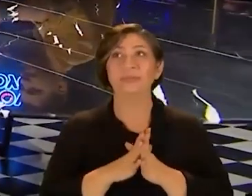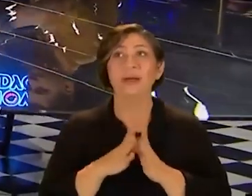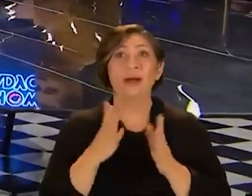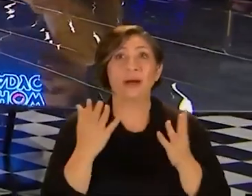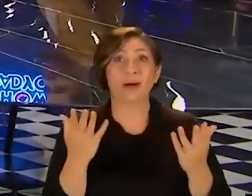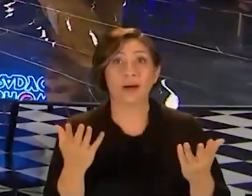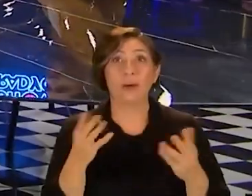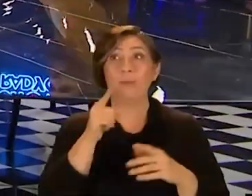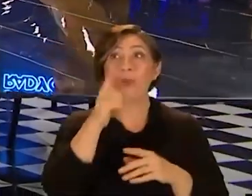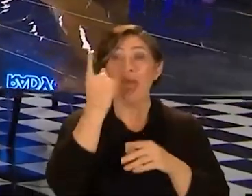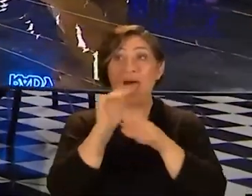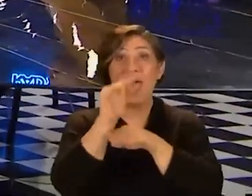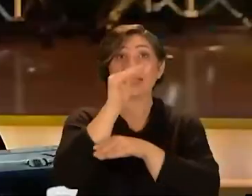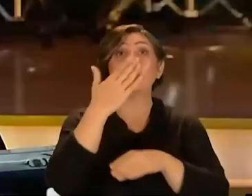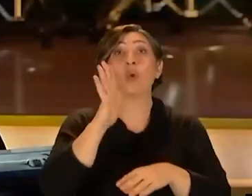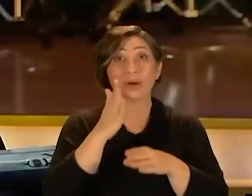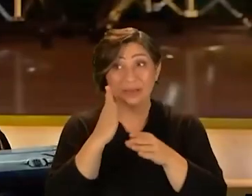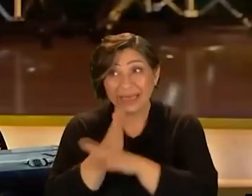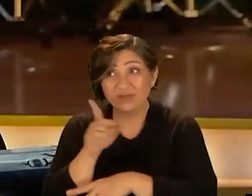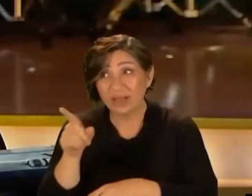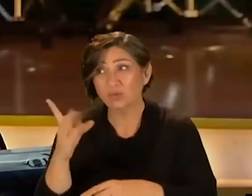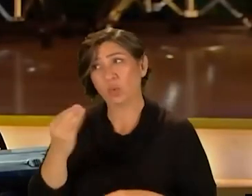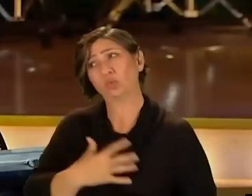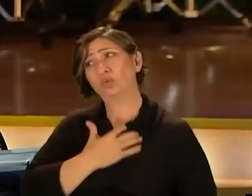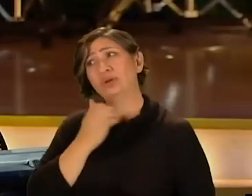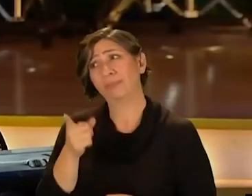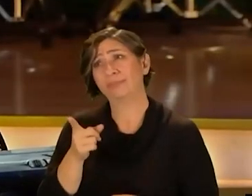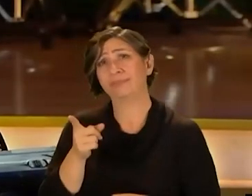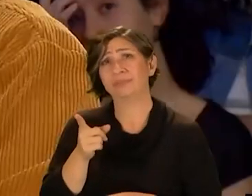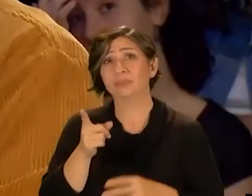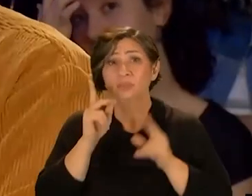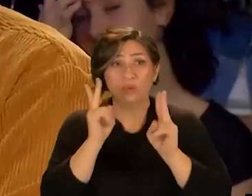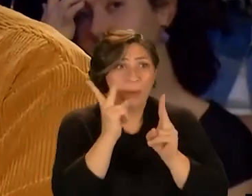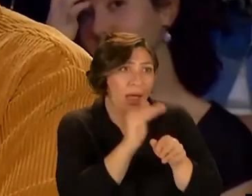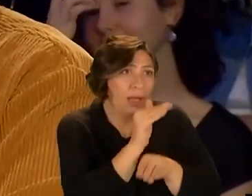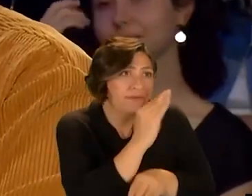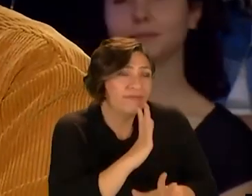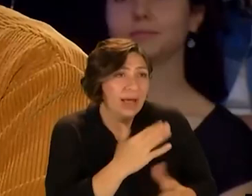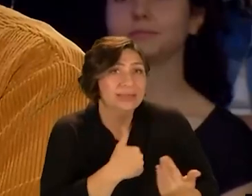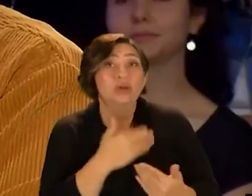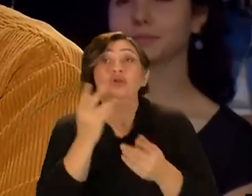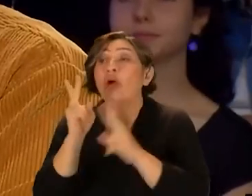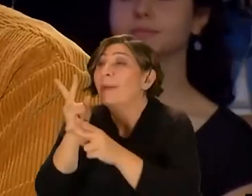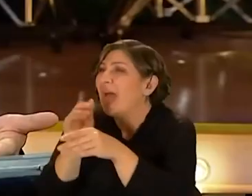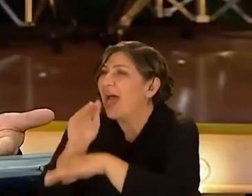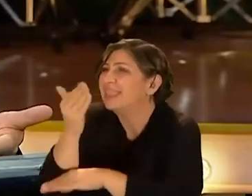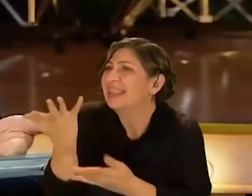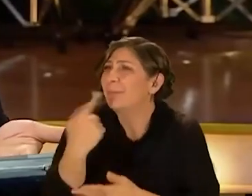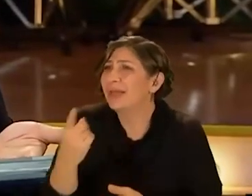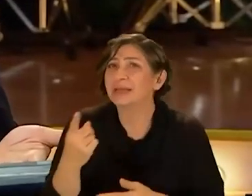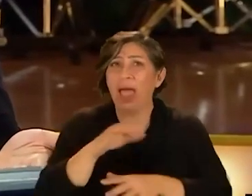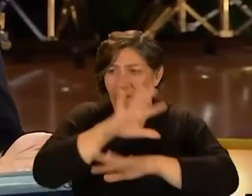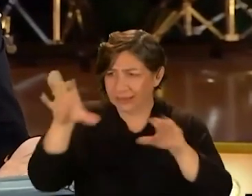okun abi Değil mi? Ya böyle bir hayatın yok değil mi gerçekten yoksa üzüleceğim? Normal bir hayatım var Normal bir hayat nedir ya